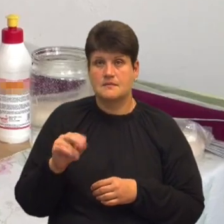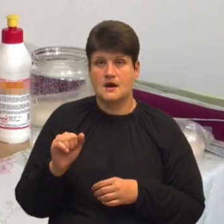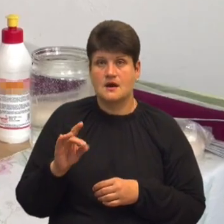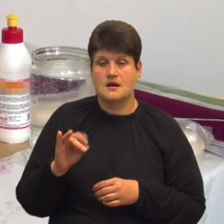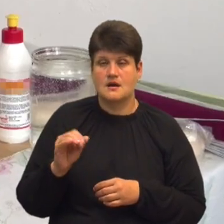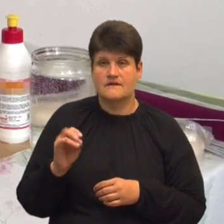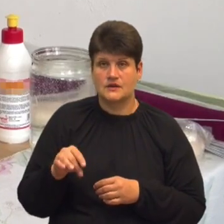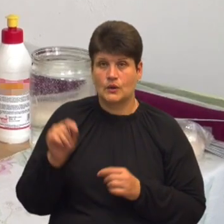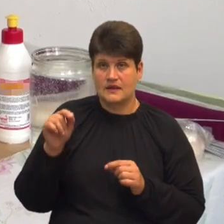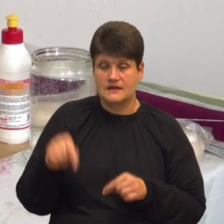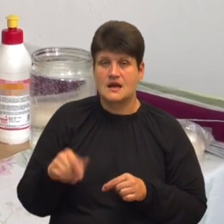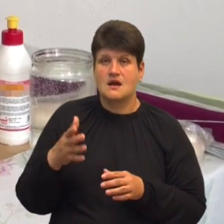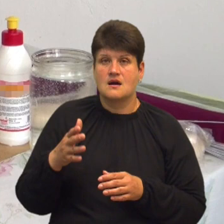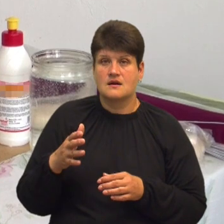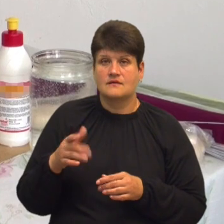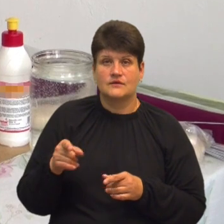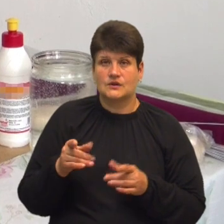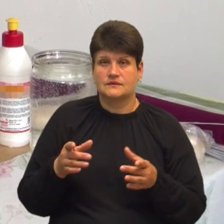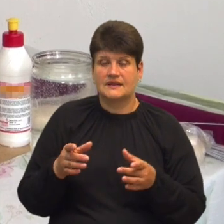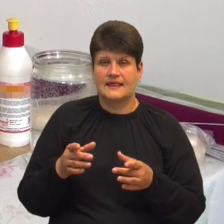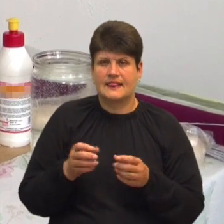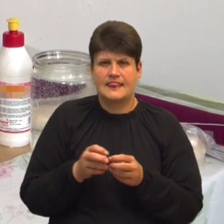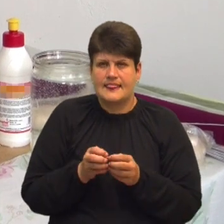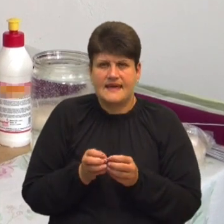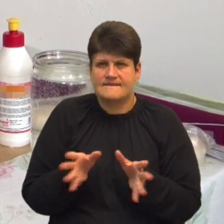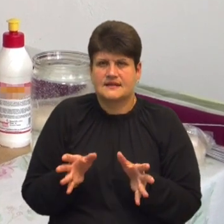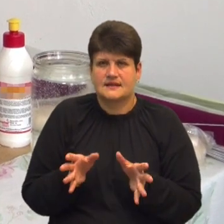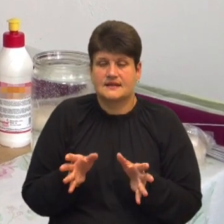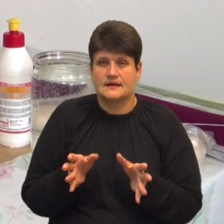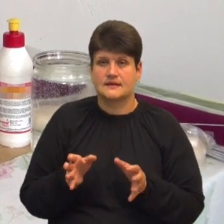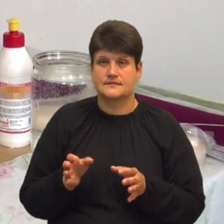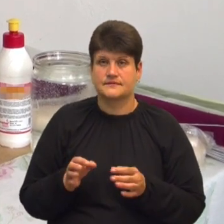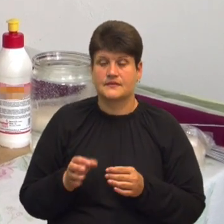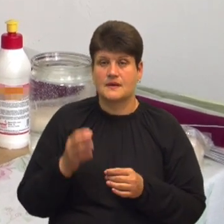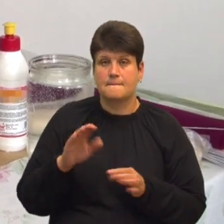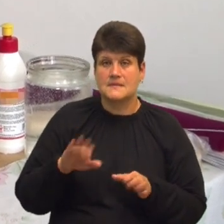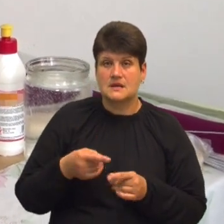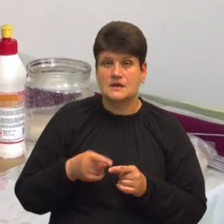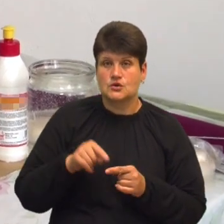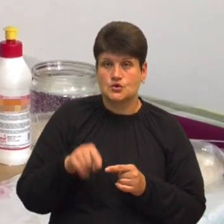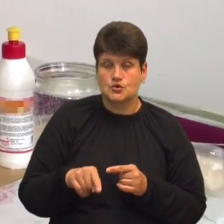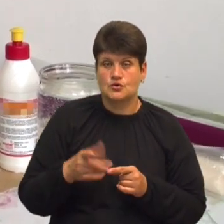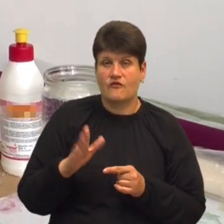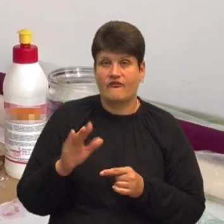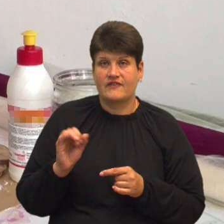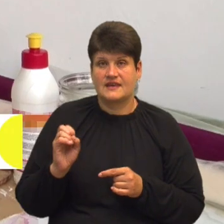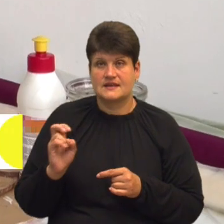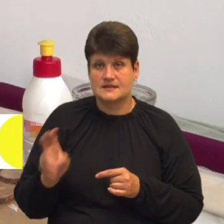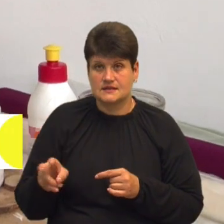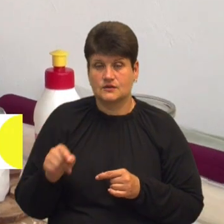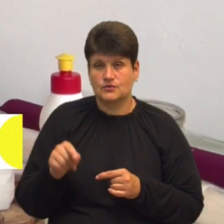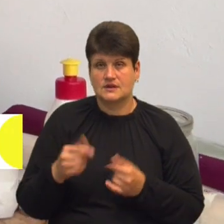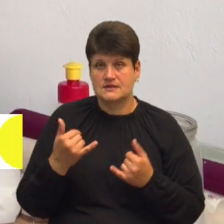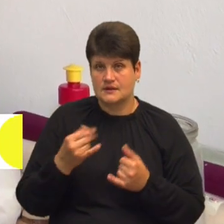опускаю віск гарячий, то воно не відклеїться, якась полюсточка. Після чого я занурюю віск. Тут я наразі